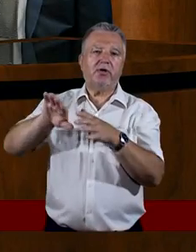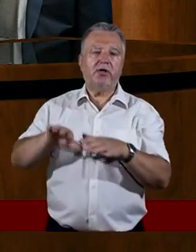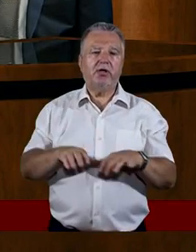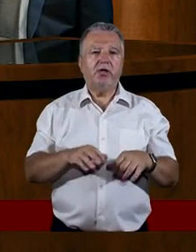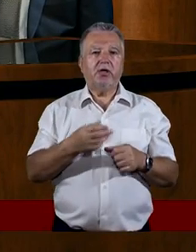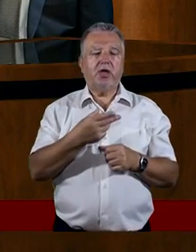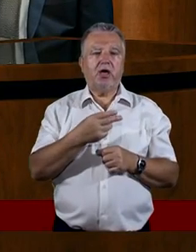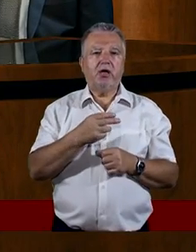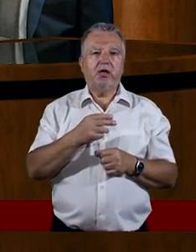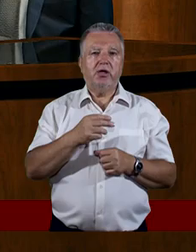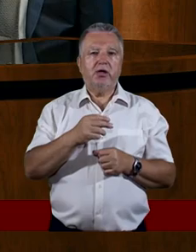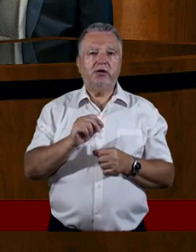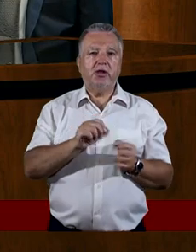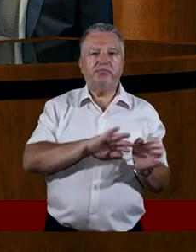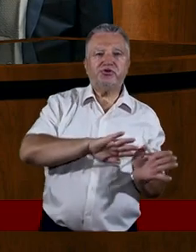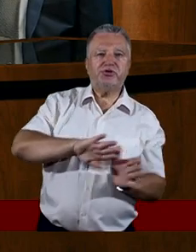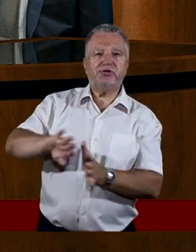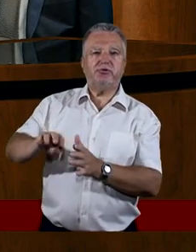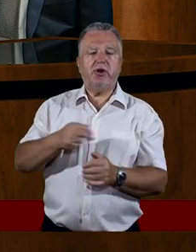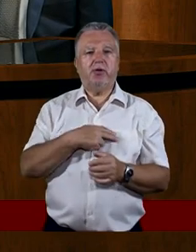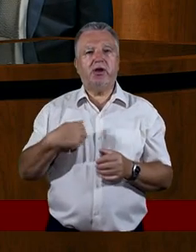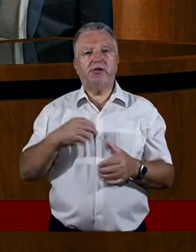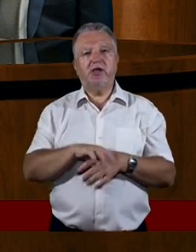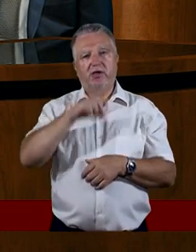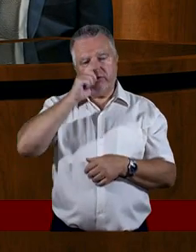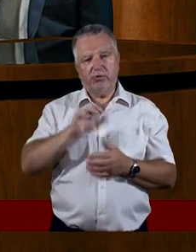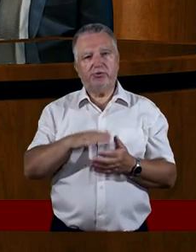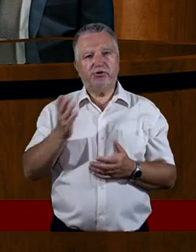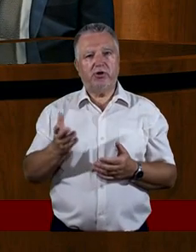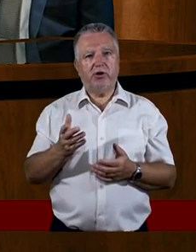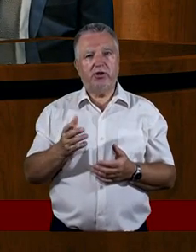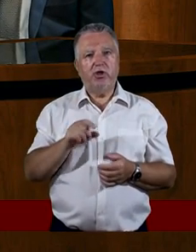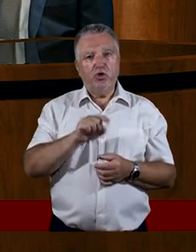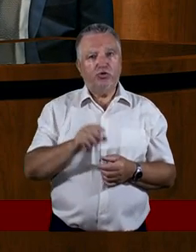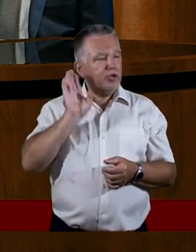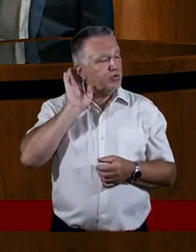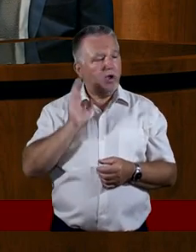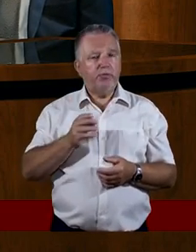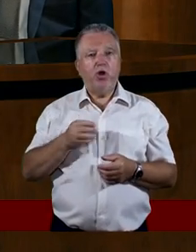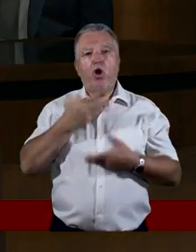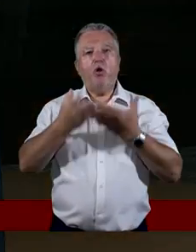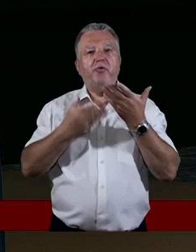posłużyć tutaj przypowieścią o siewcy i o różnej roli, którą